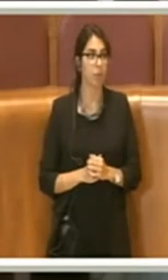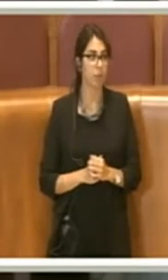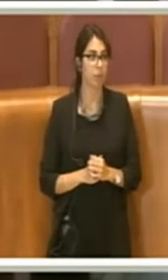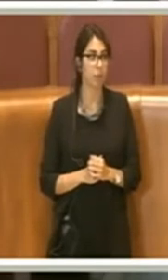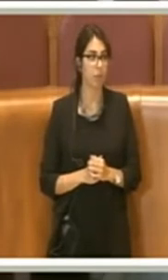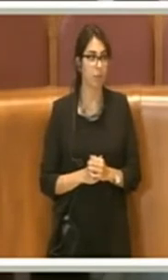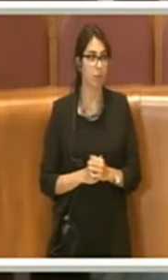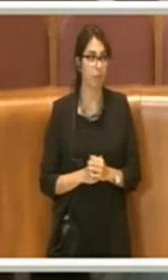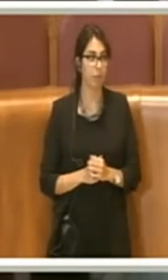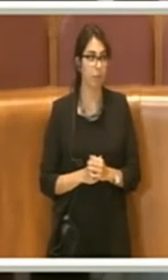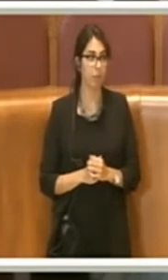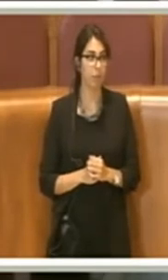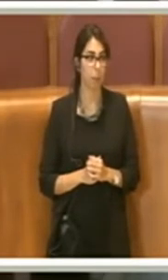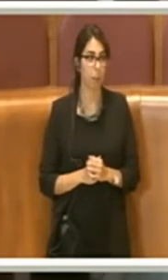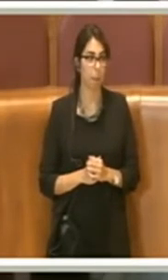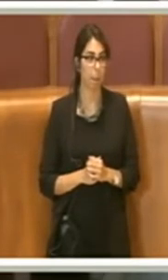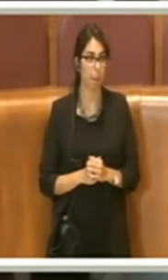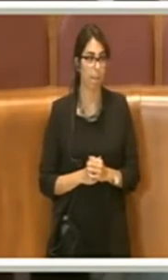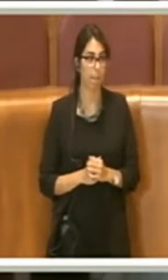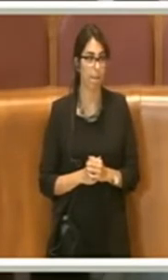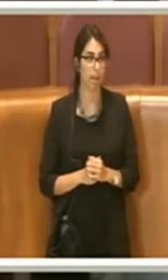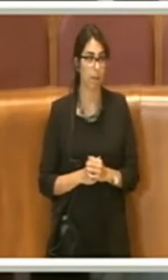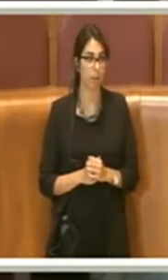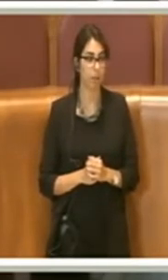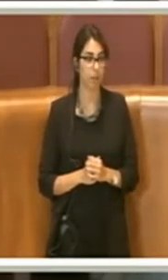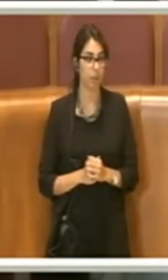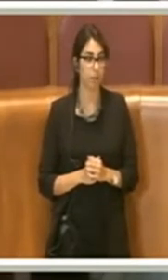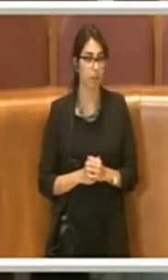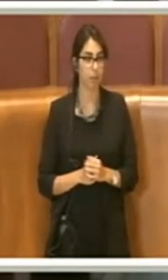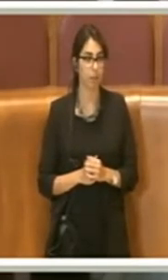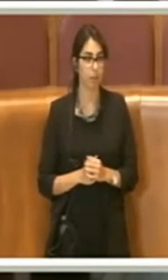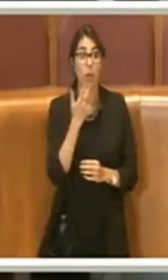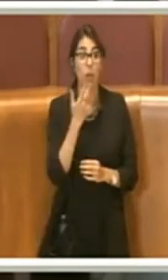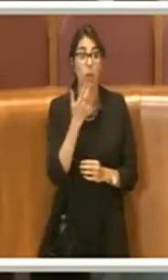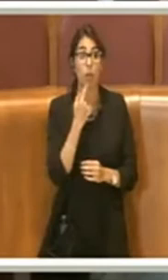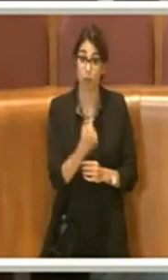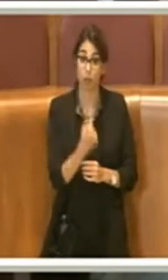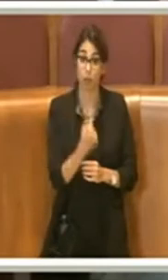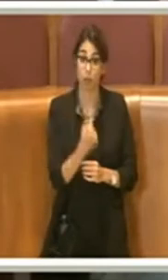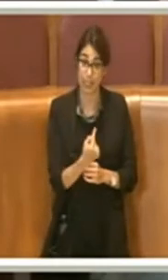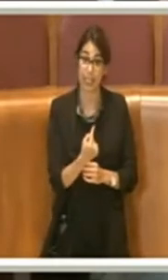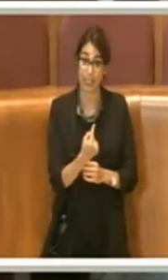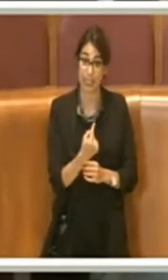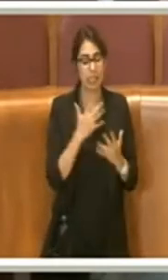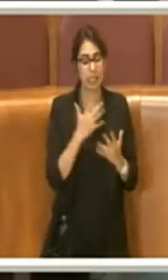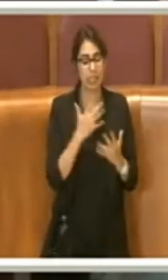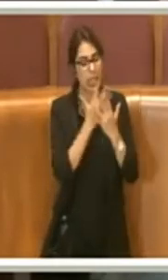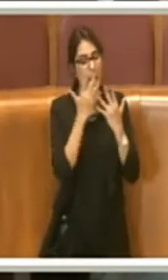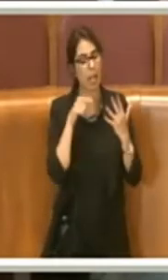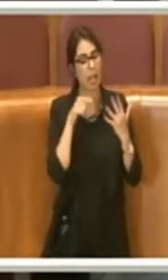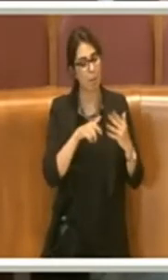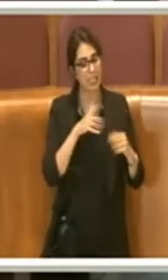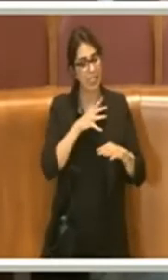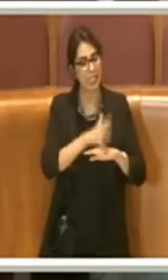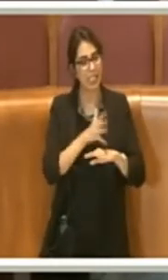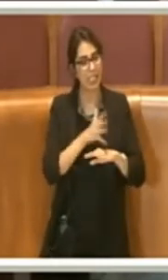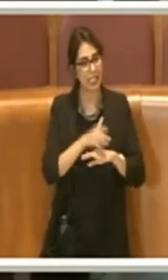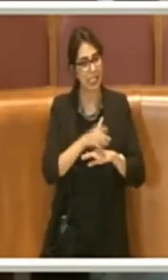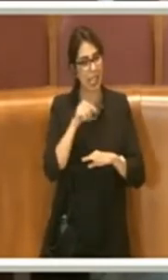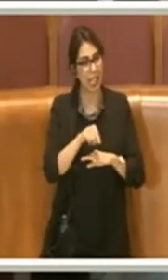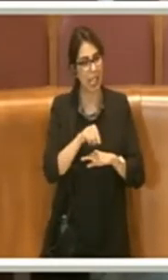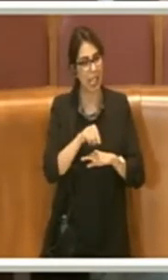che ovviamente tutti questi interventi vanno nell